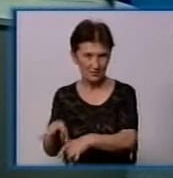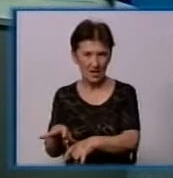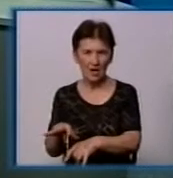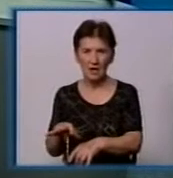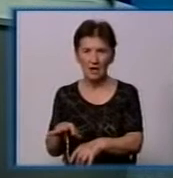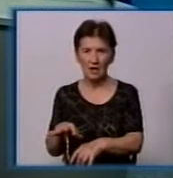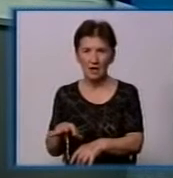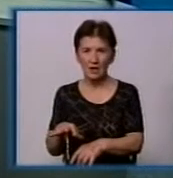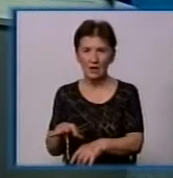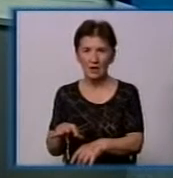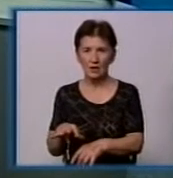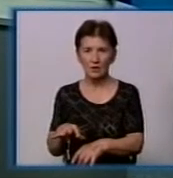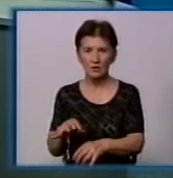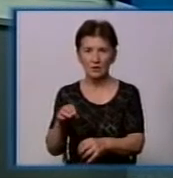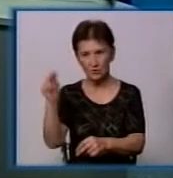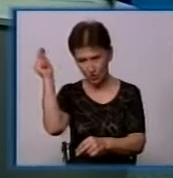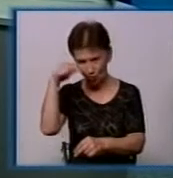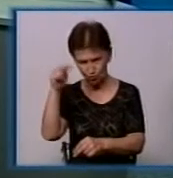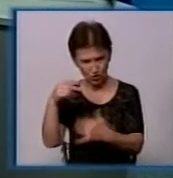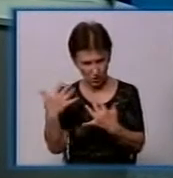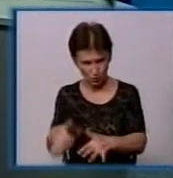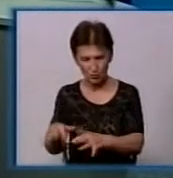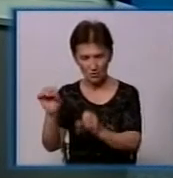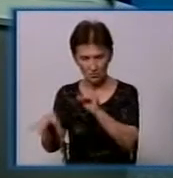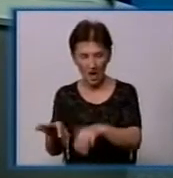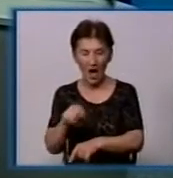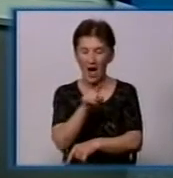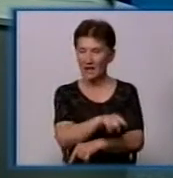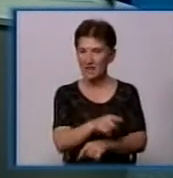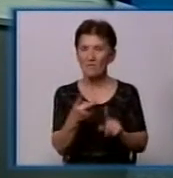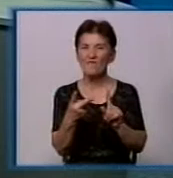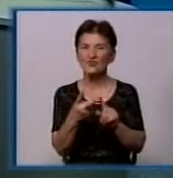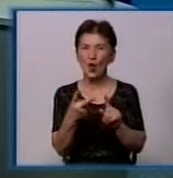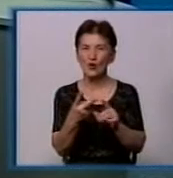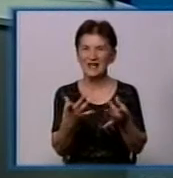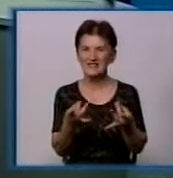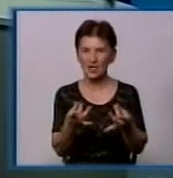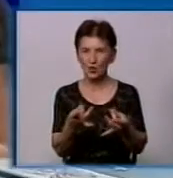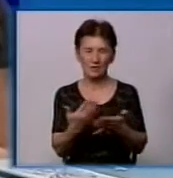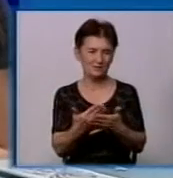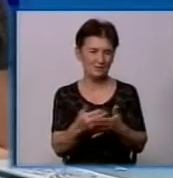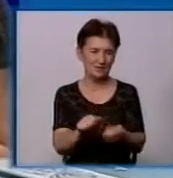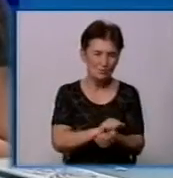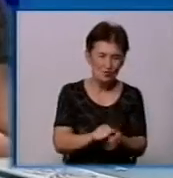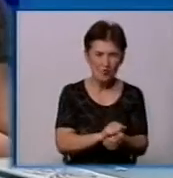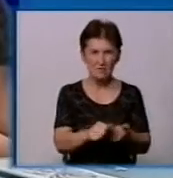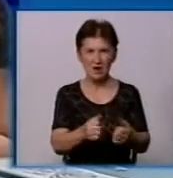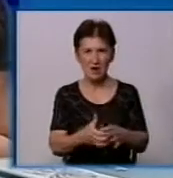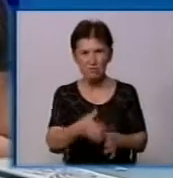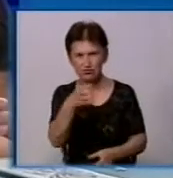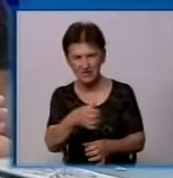органіку, в контейнера для вторсыр'я, вторсыр'ю, можливо, це будуть другие контейнера, т.е. для